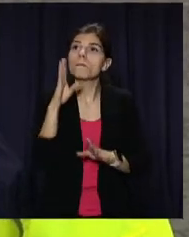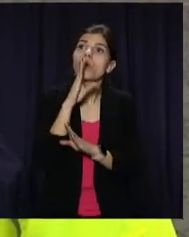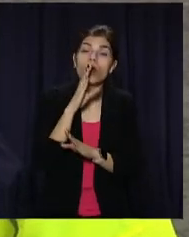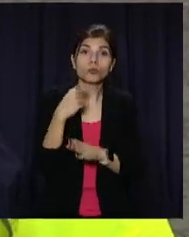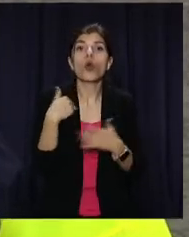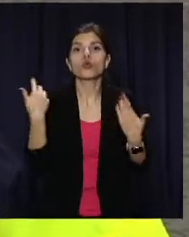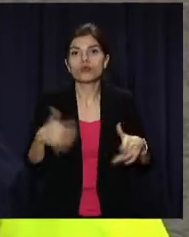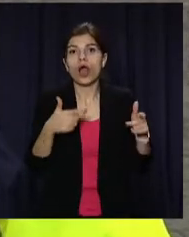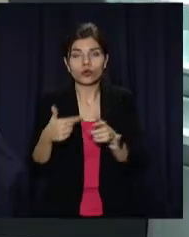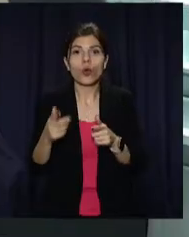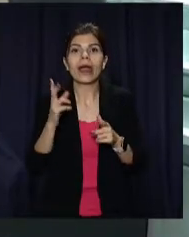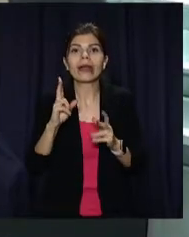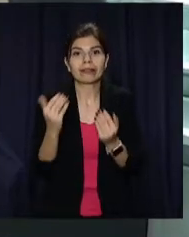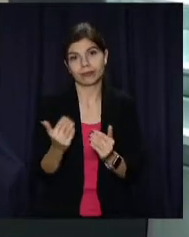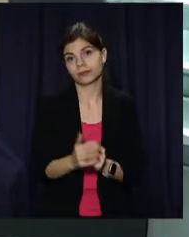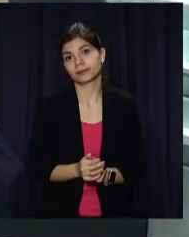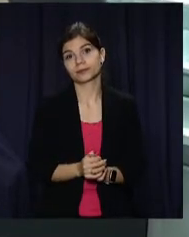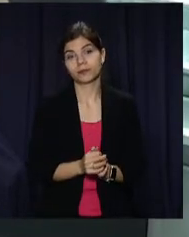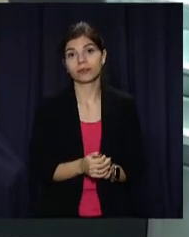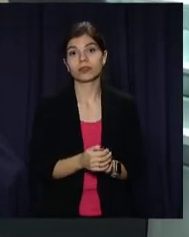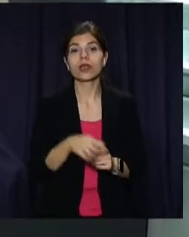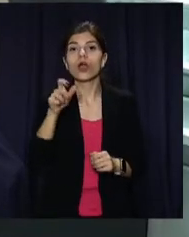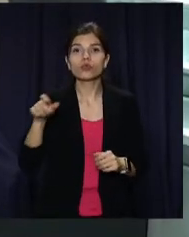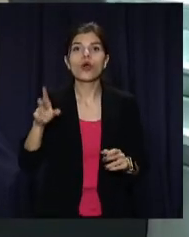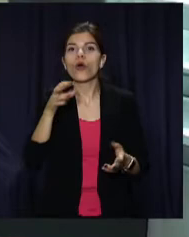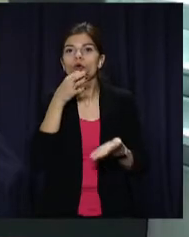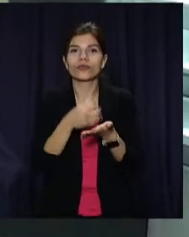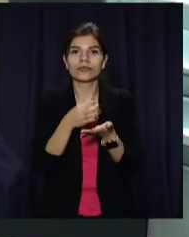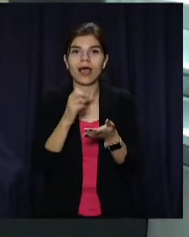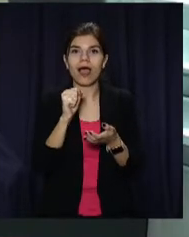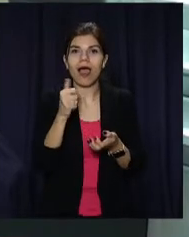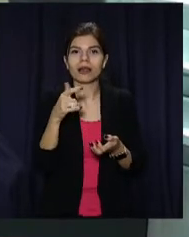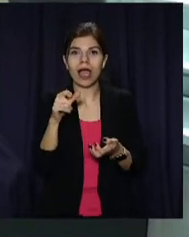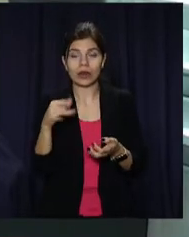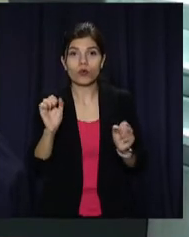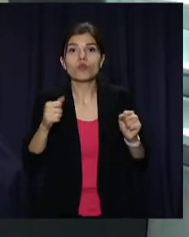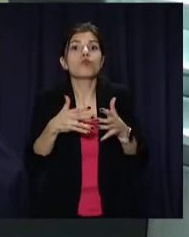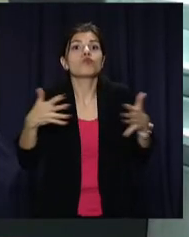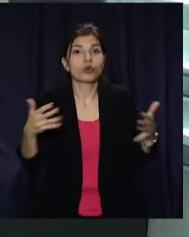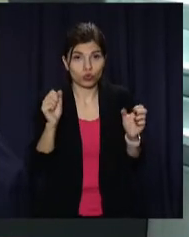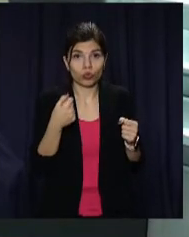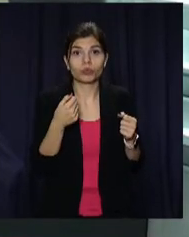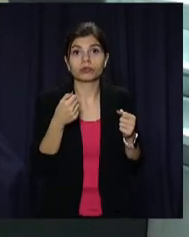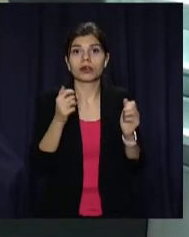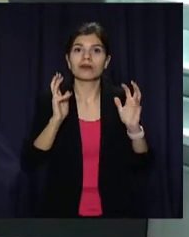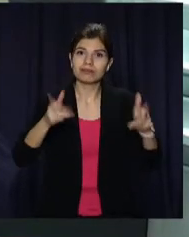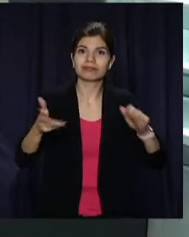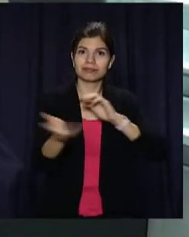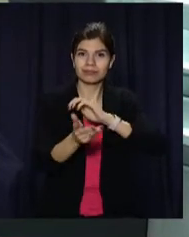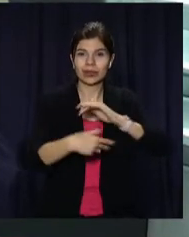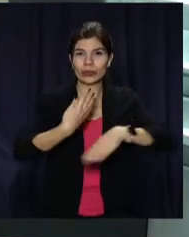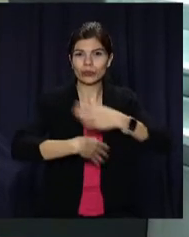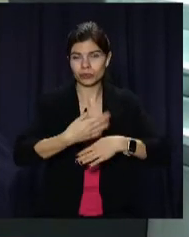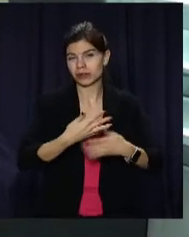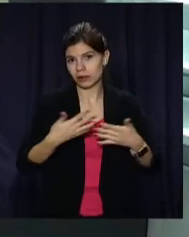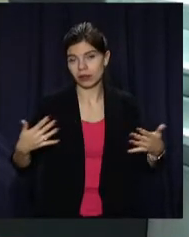ми вже готові до неї. Аграрії Дніпропетровщини зможуть придбати більше техніки. Мінекономіки розширило перелік української